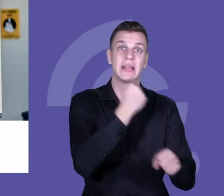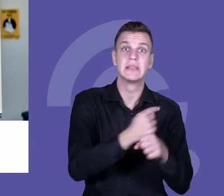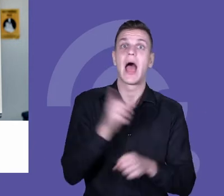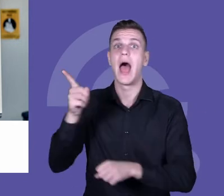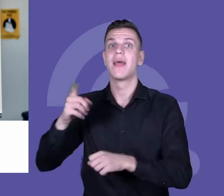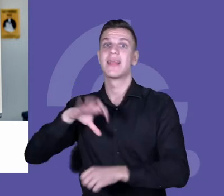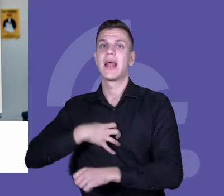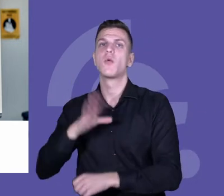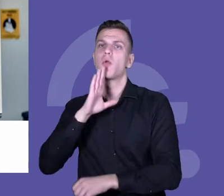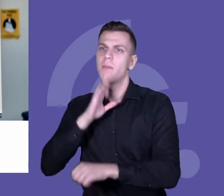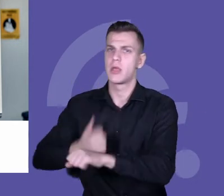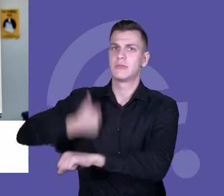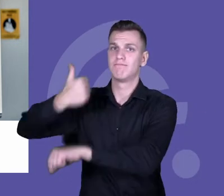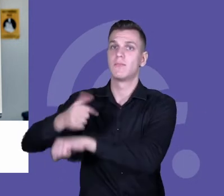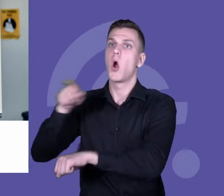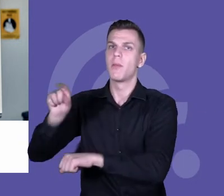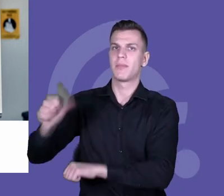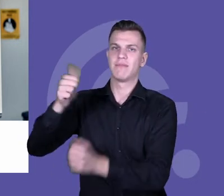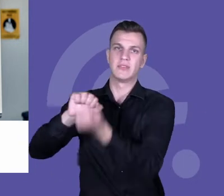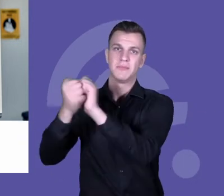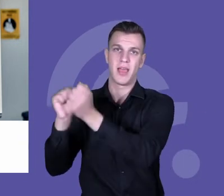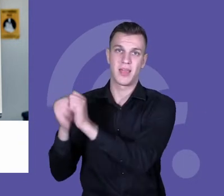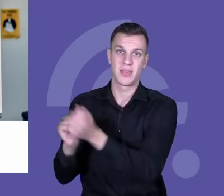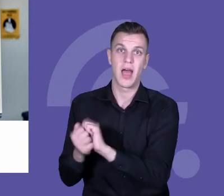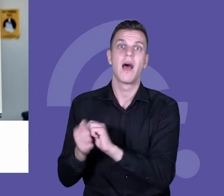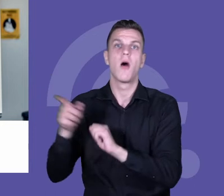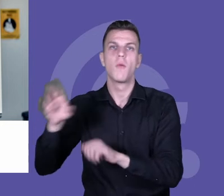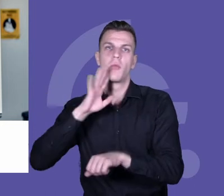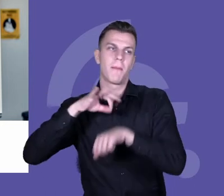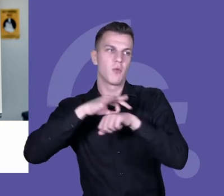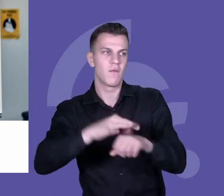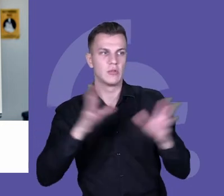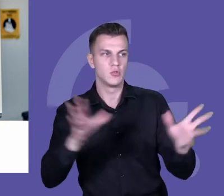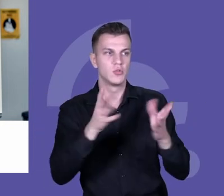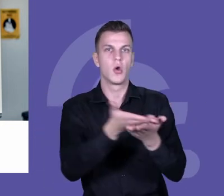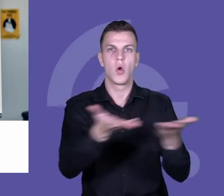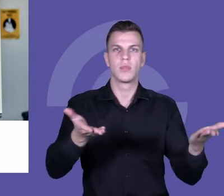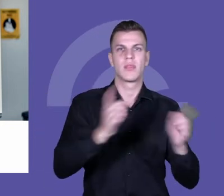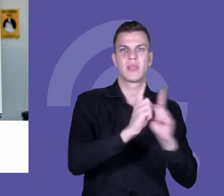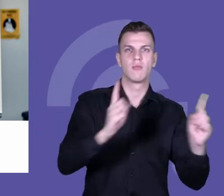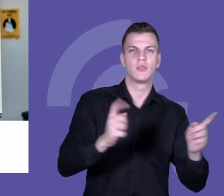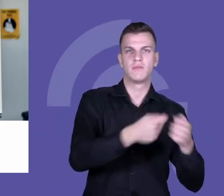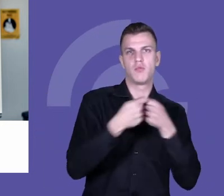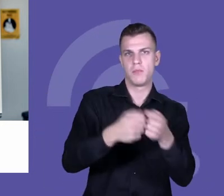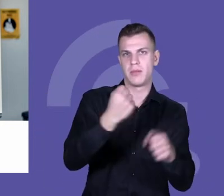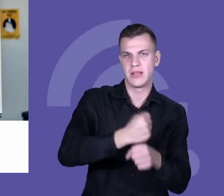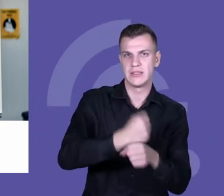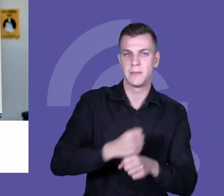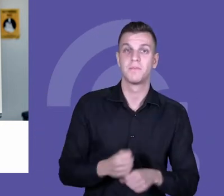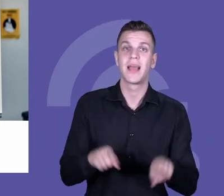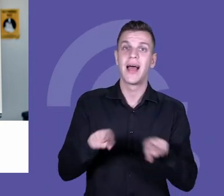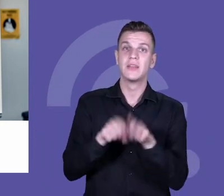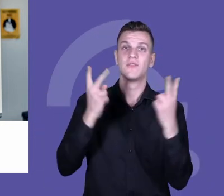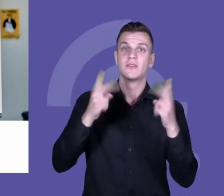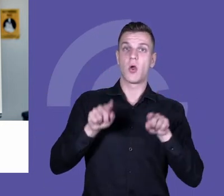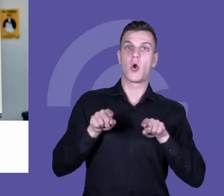nauczycieli właśnie w ich rozwoju i animował współpracę między nauczycielami. Ważna jest również organizacja pracy,